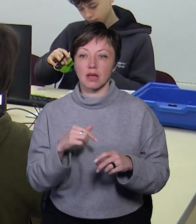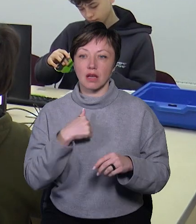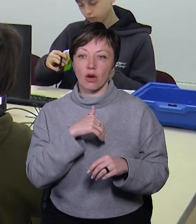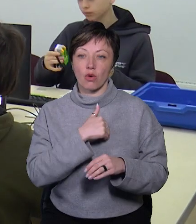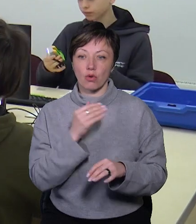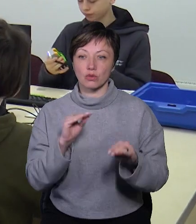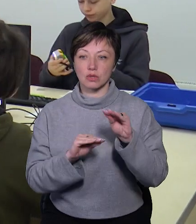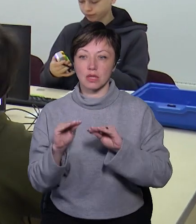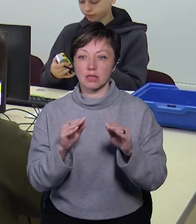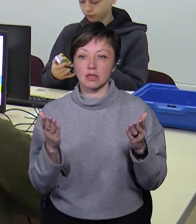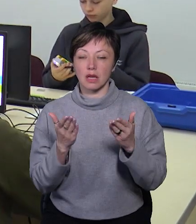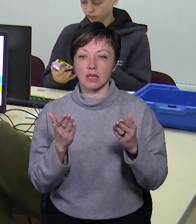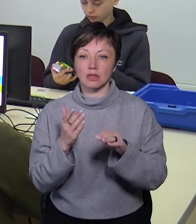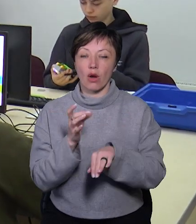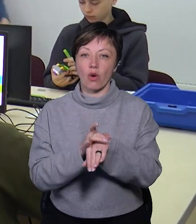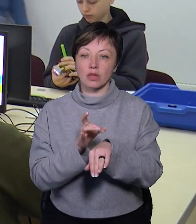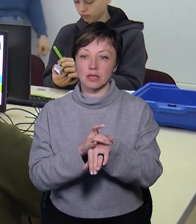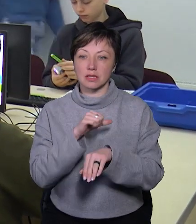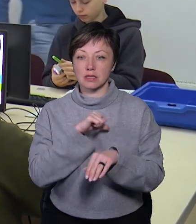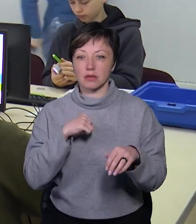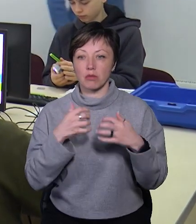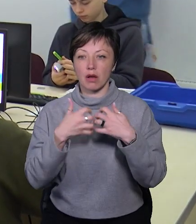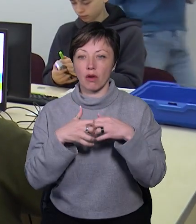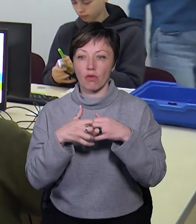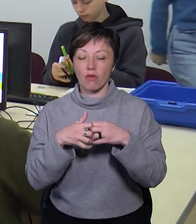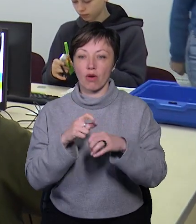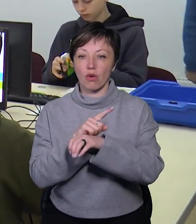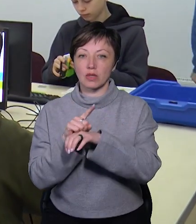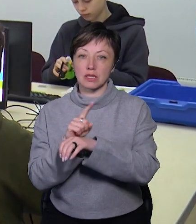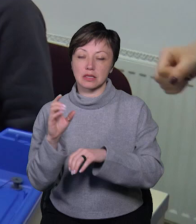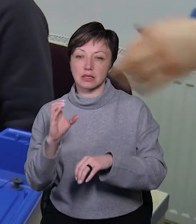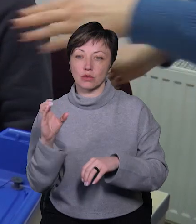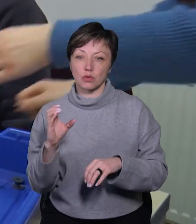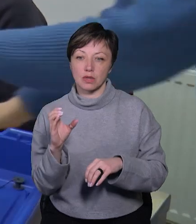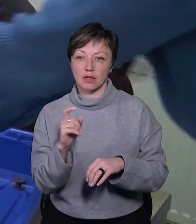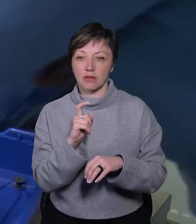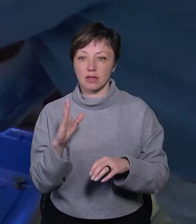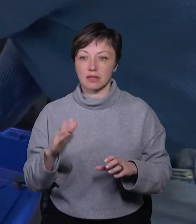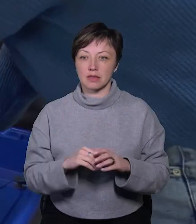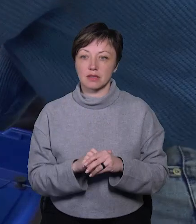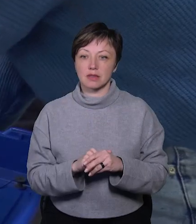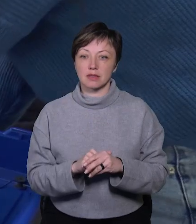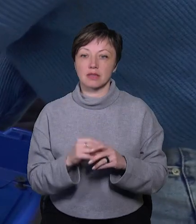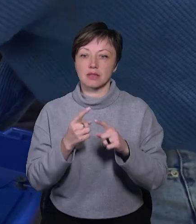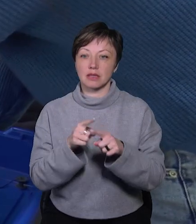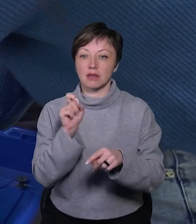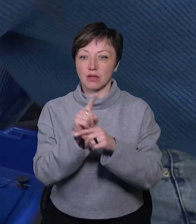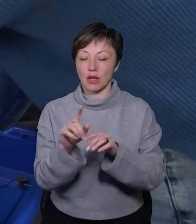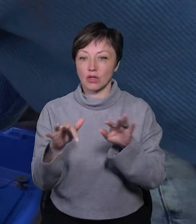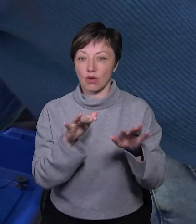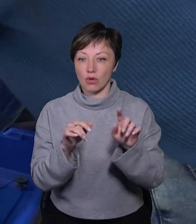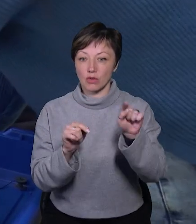скласти якийсь годинник, щоб він сам рахував години, секунди, хвилини. Для того, щоб ця штука зарухалася,